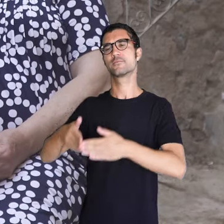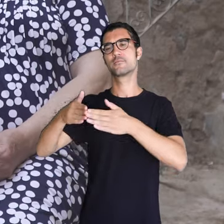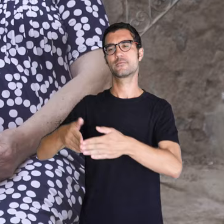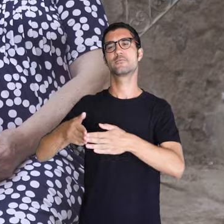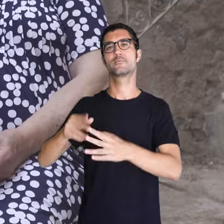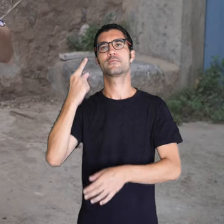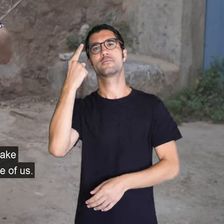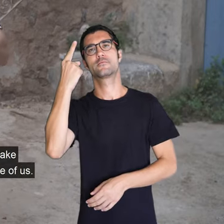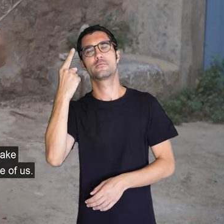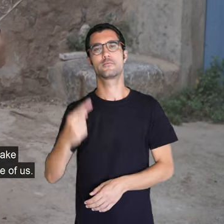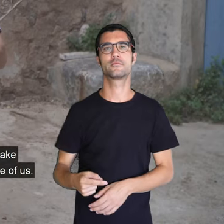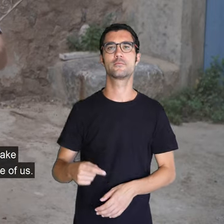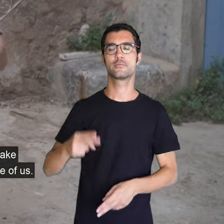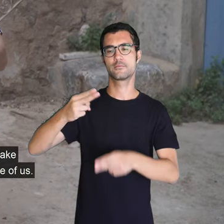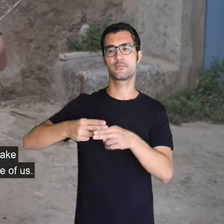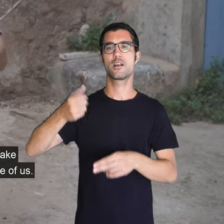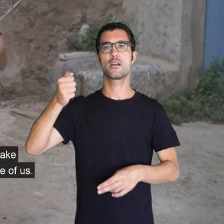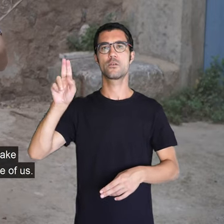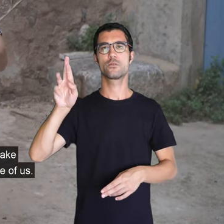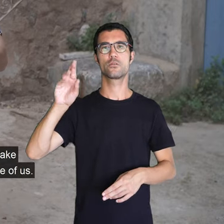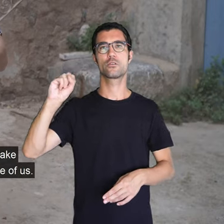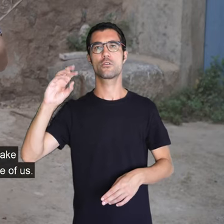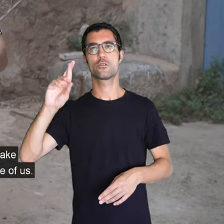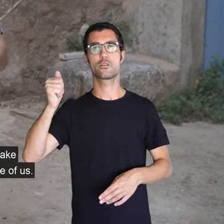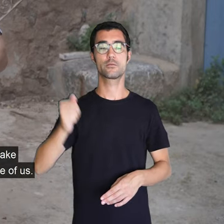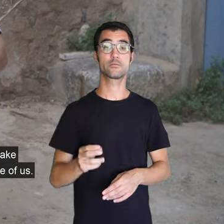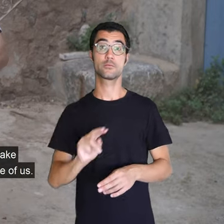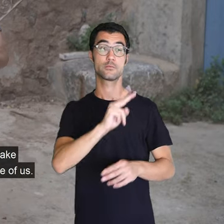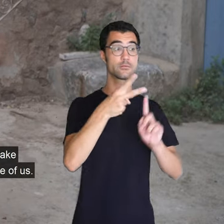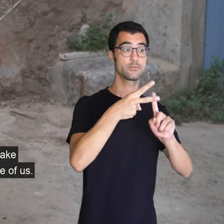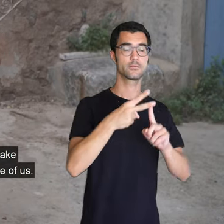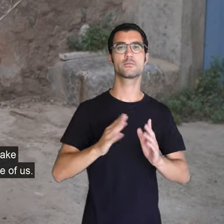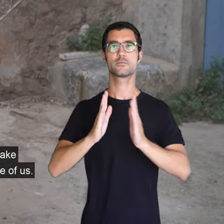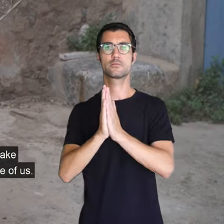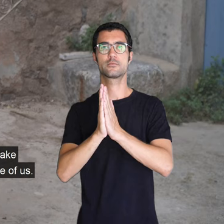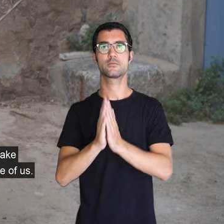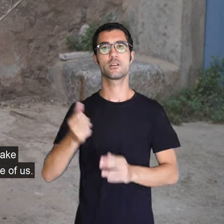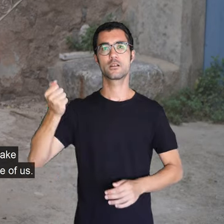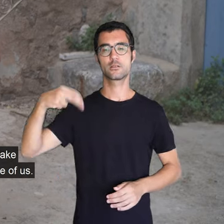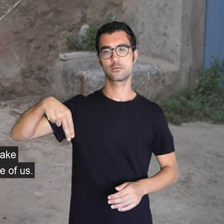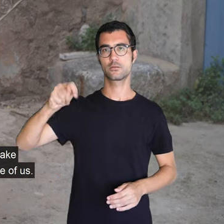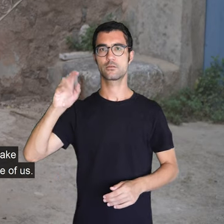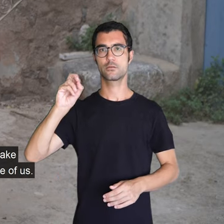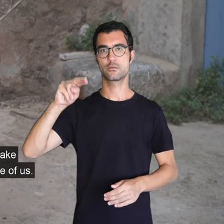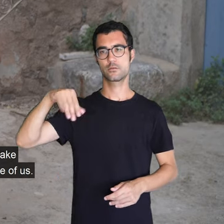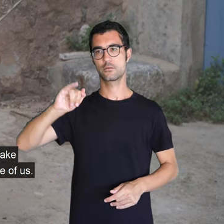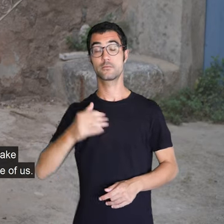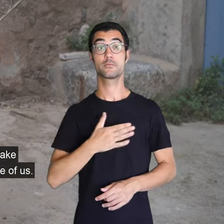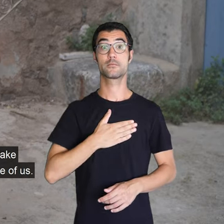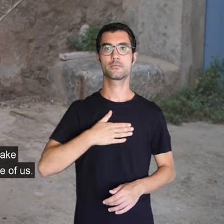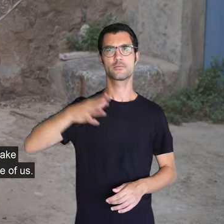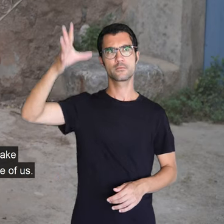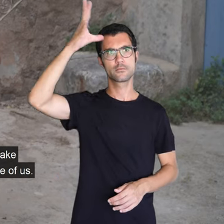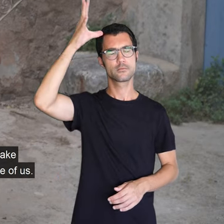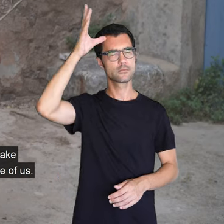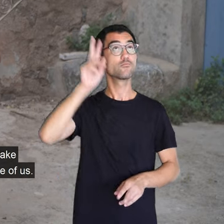Sant Antoni. Mon pare, moltes vegades, a molts dies, quan veia que era bon temps, per poder aprofitar